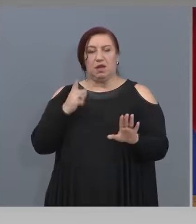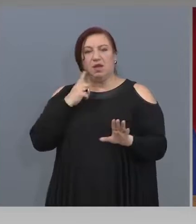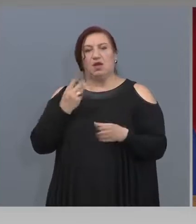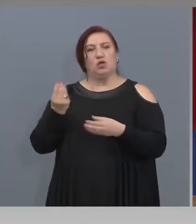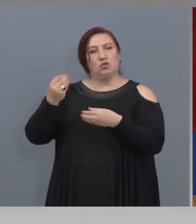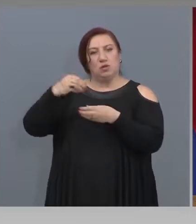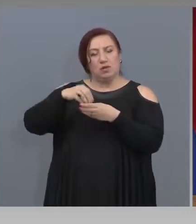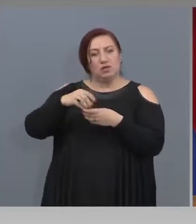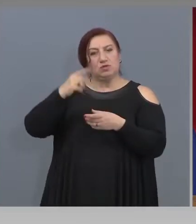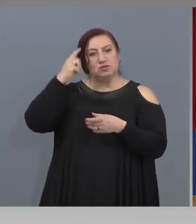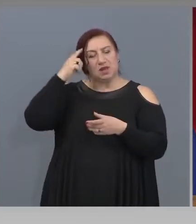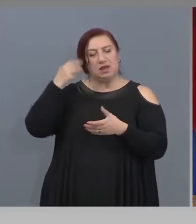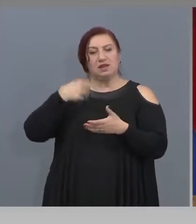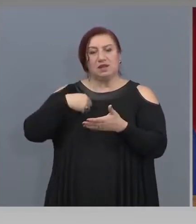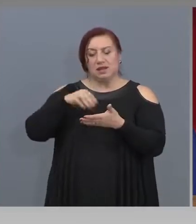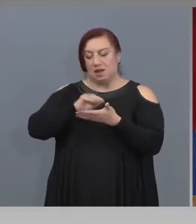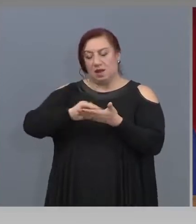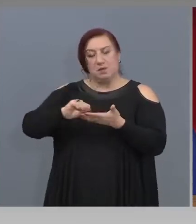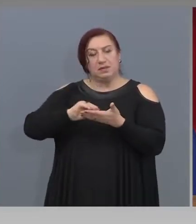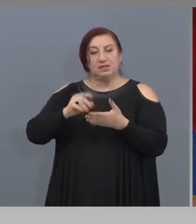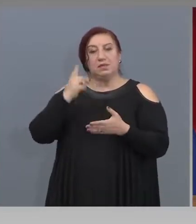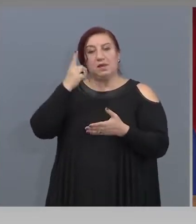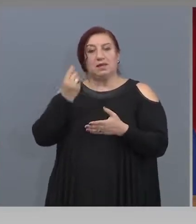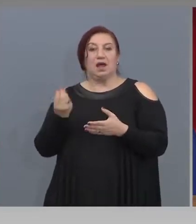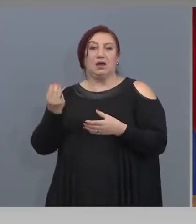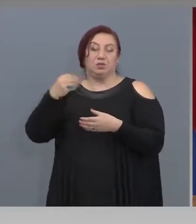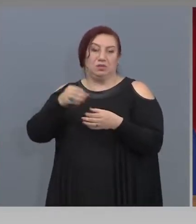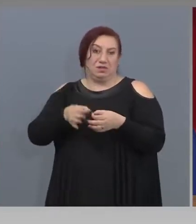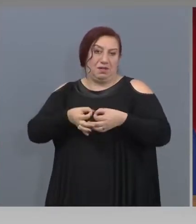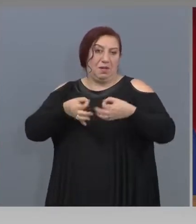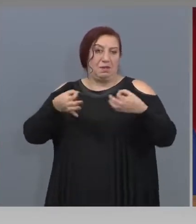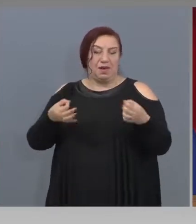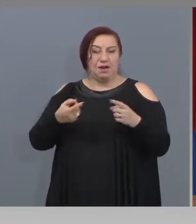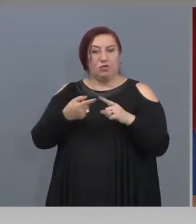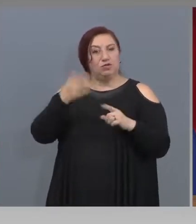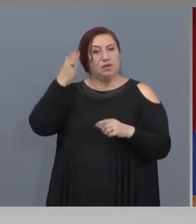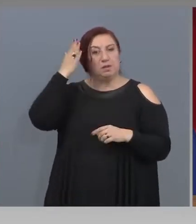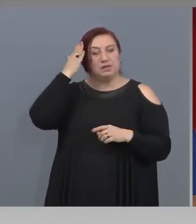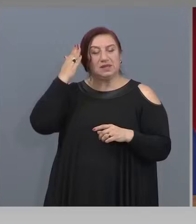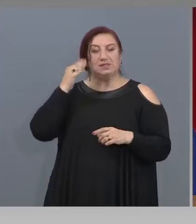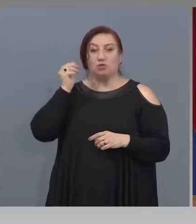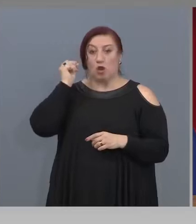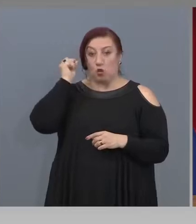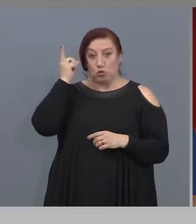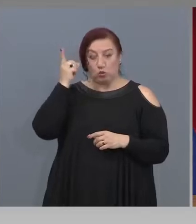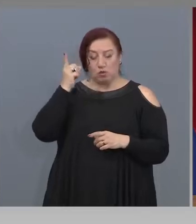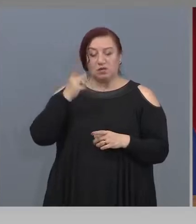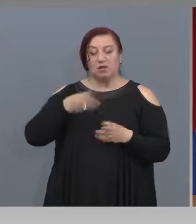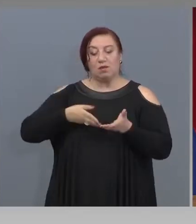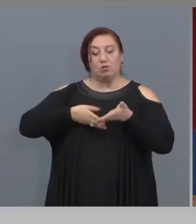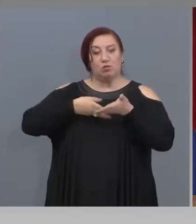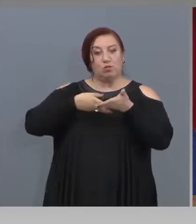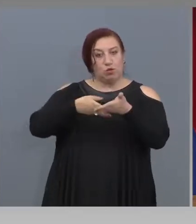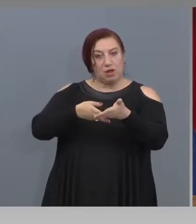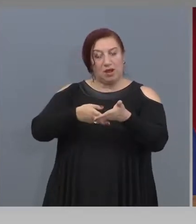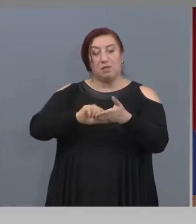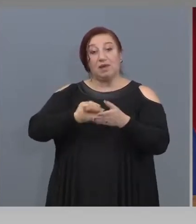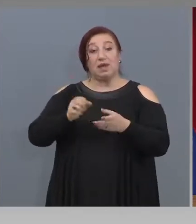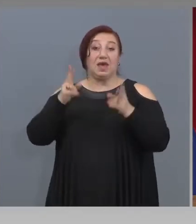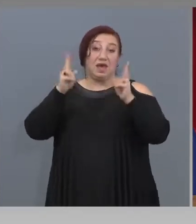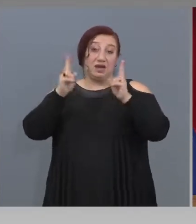мярка в Министерство на културата с подкрепата и разрешението на премьера,